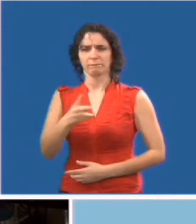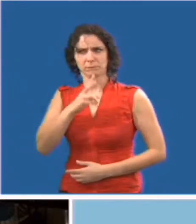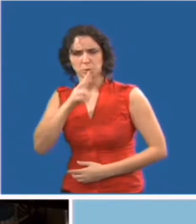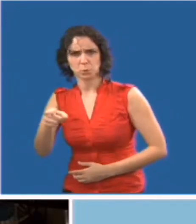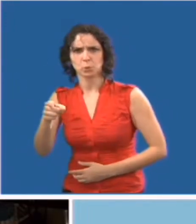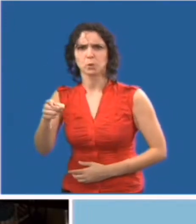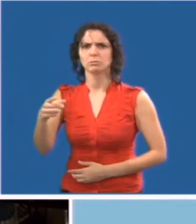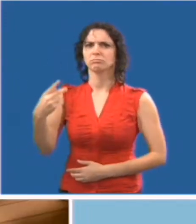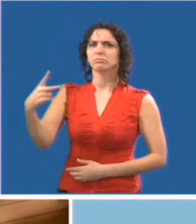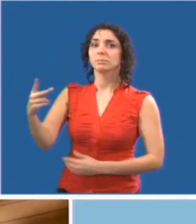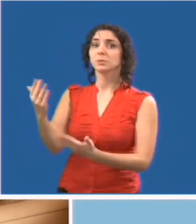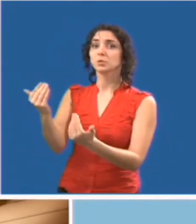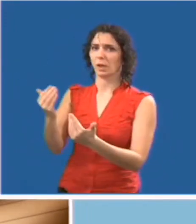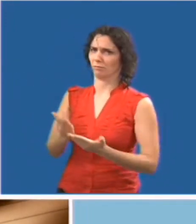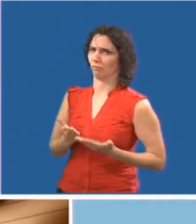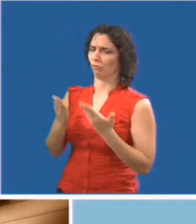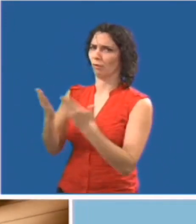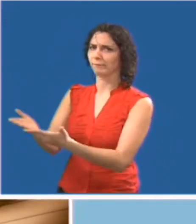Absolument.